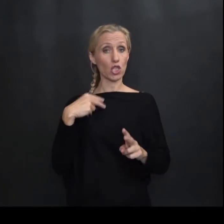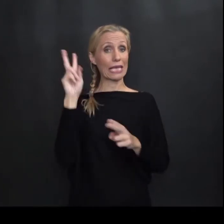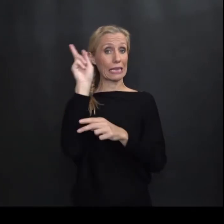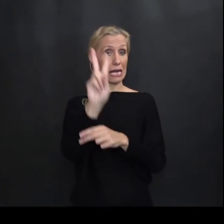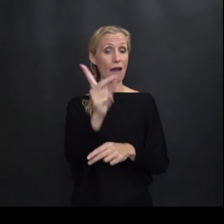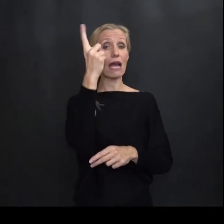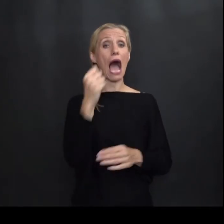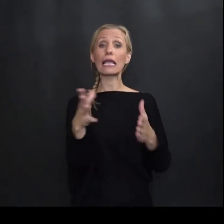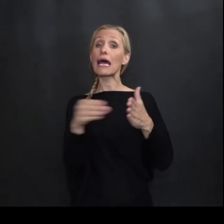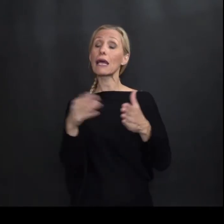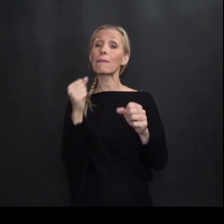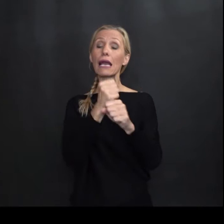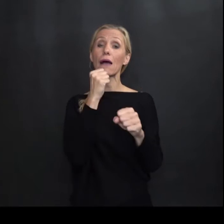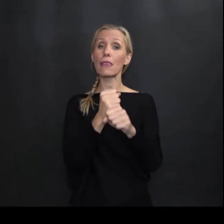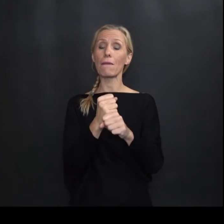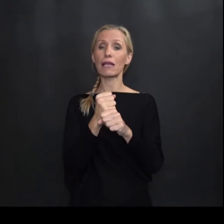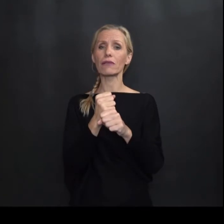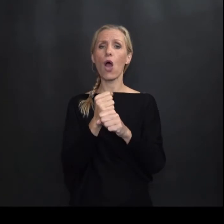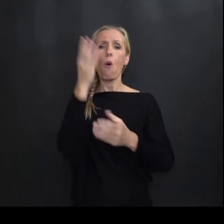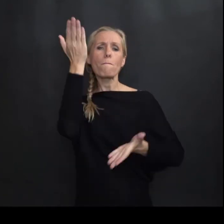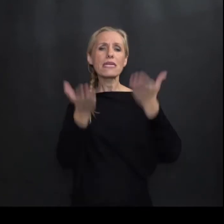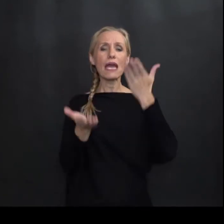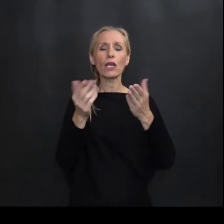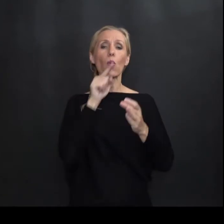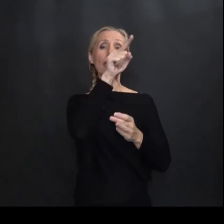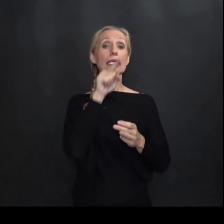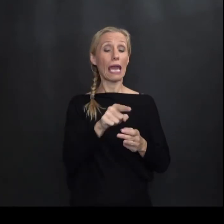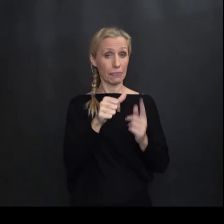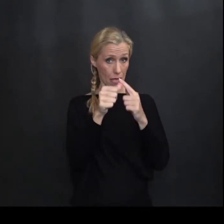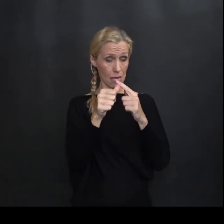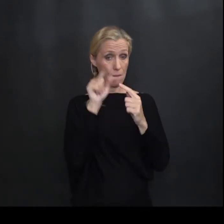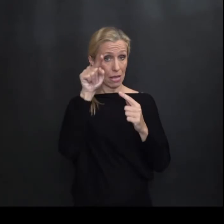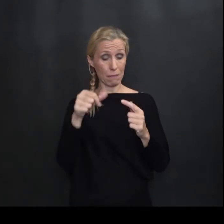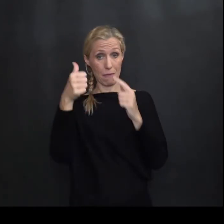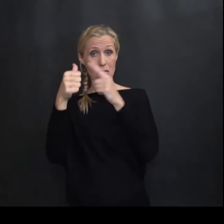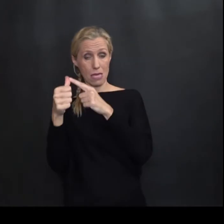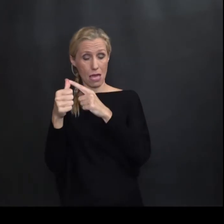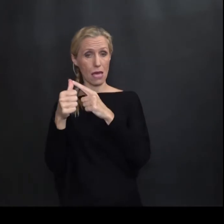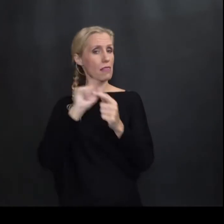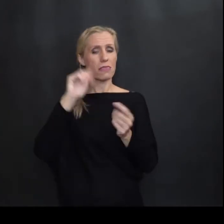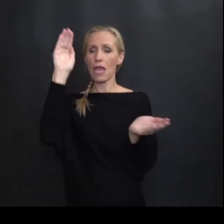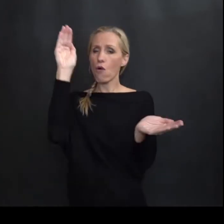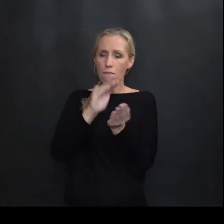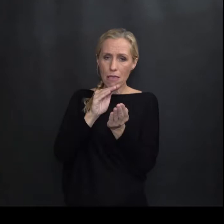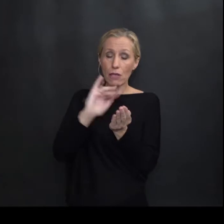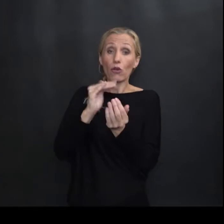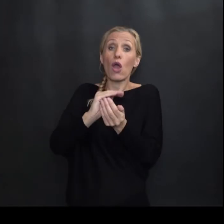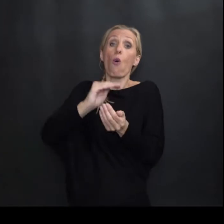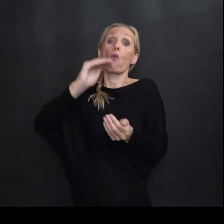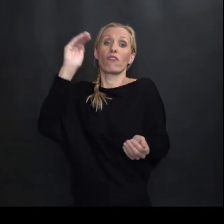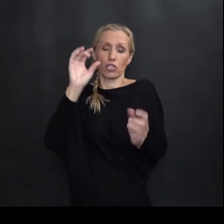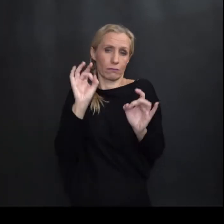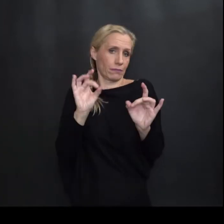tramvaj Ali je replika napravljena U mjeru jedan Naprama jedan Što znači da nije Niti umanjena Niti